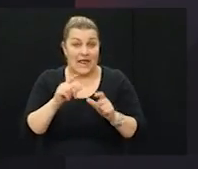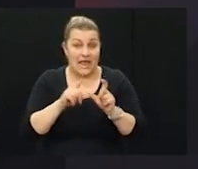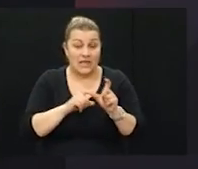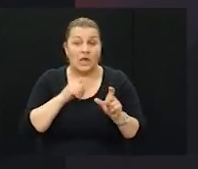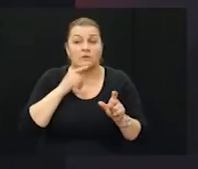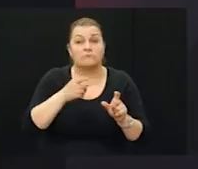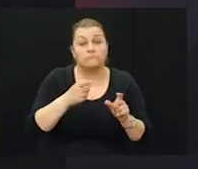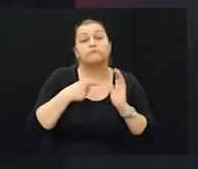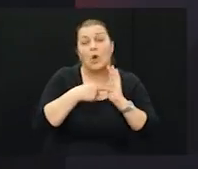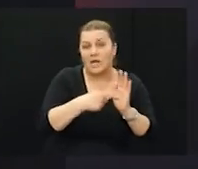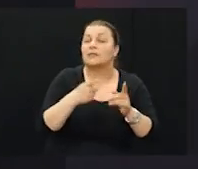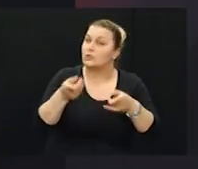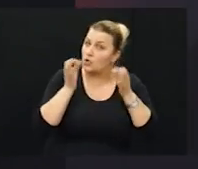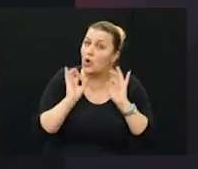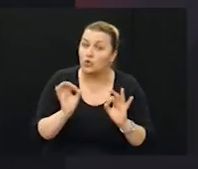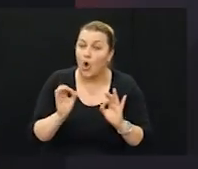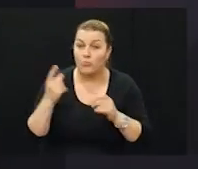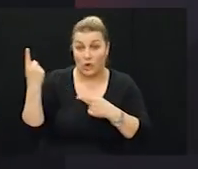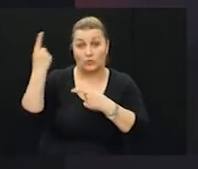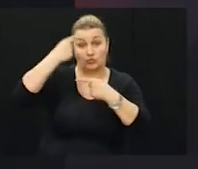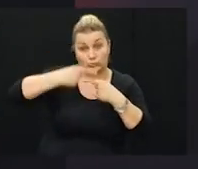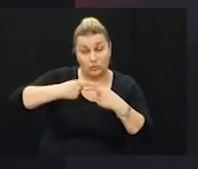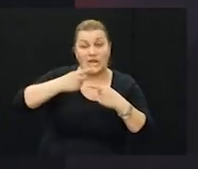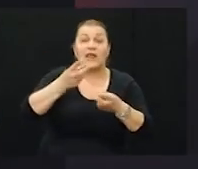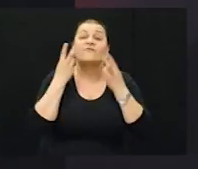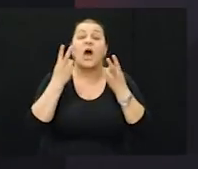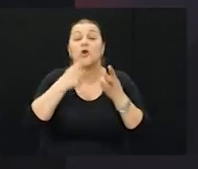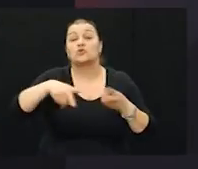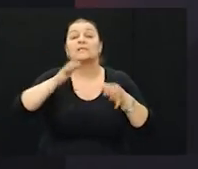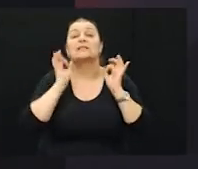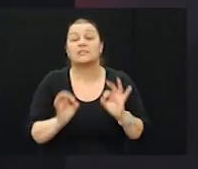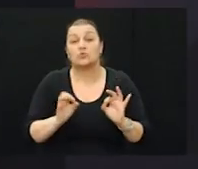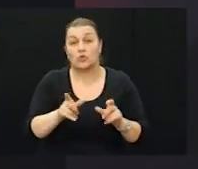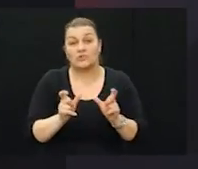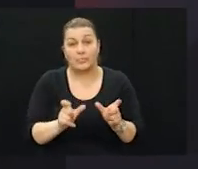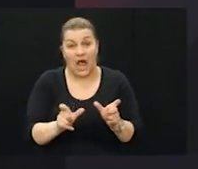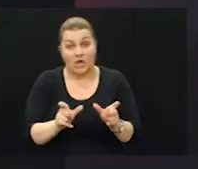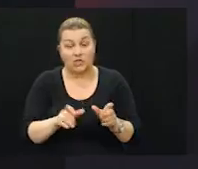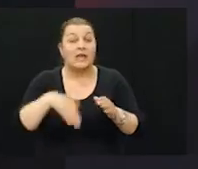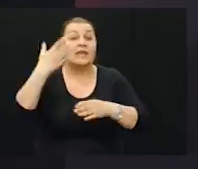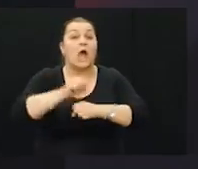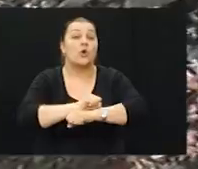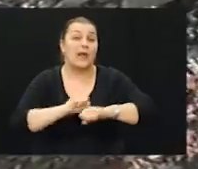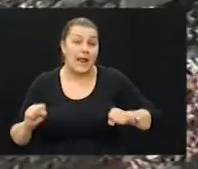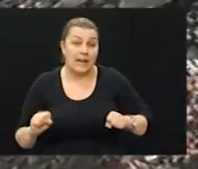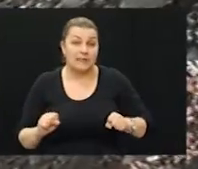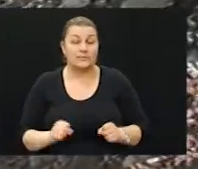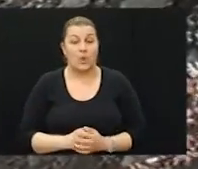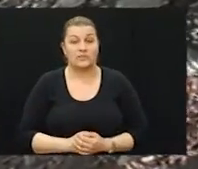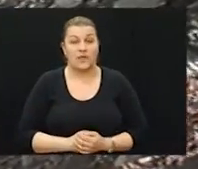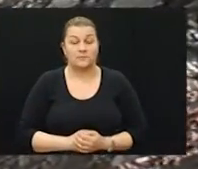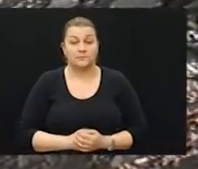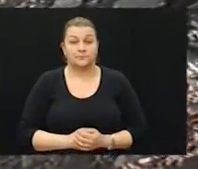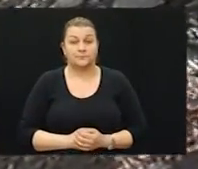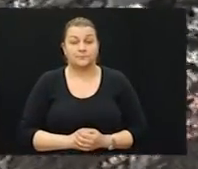kasnije pokazalo vrlo dobrim i jednim od bitnih elemenata za sigurnost brane nakon eksplozije i rušenja